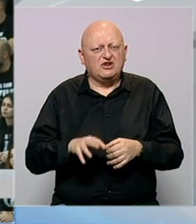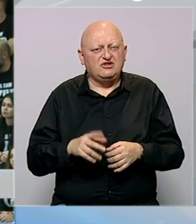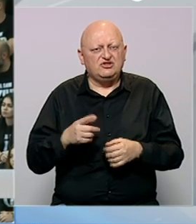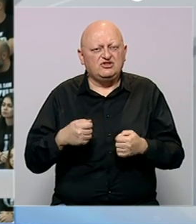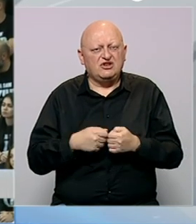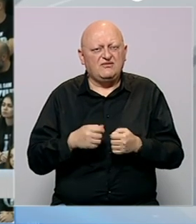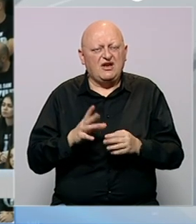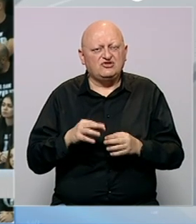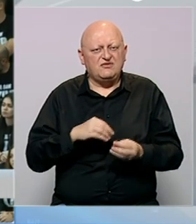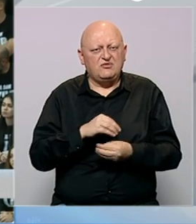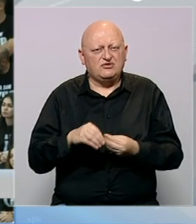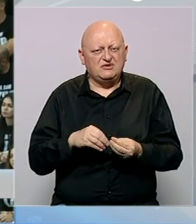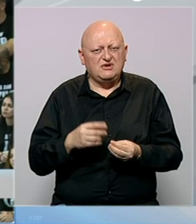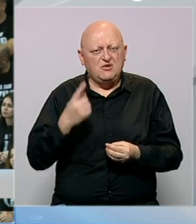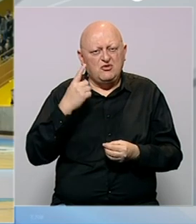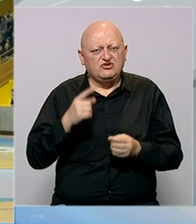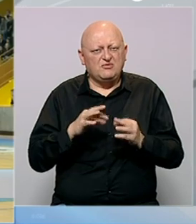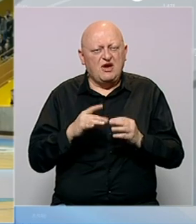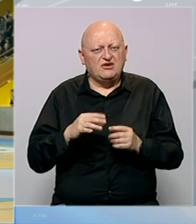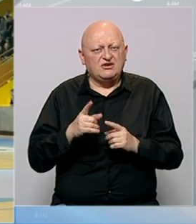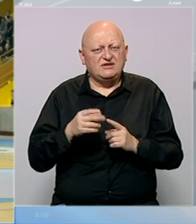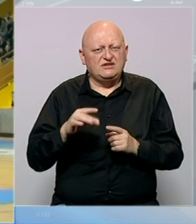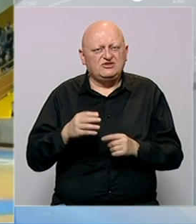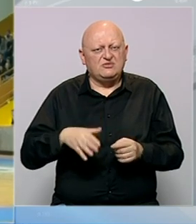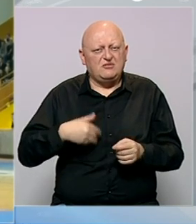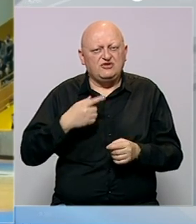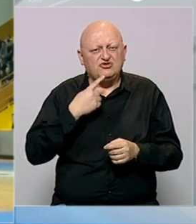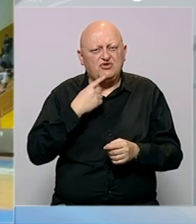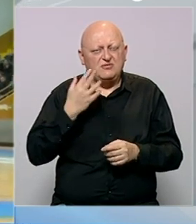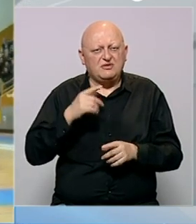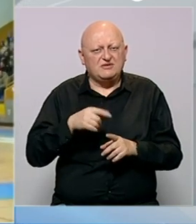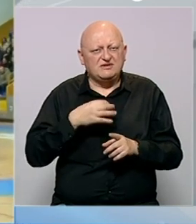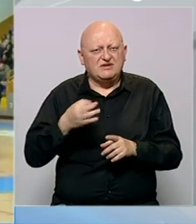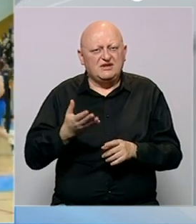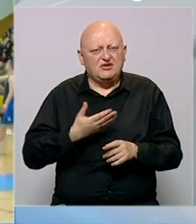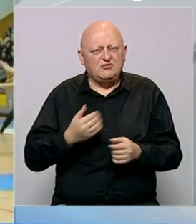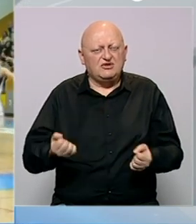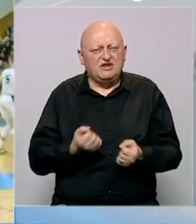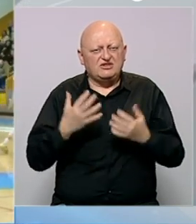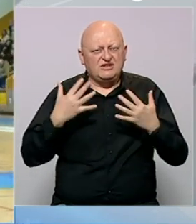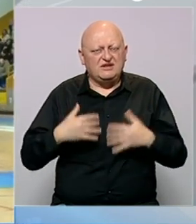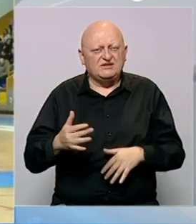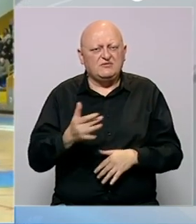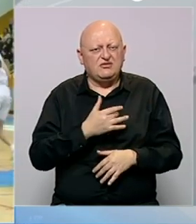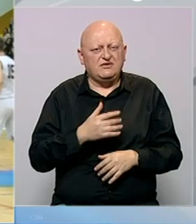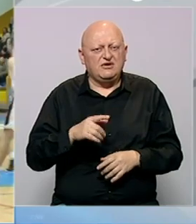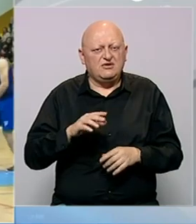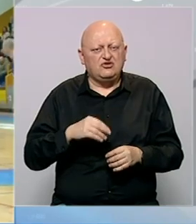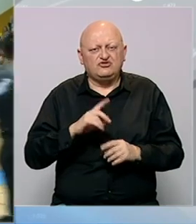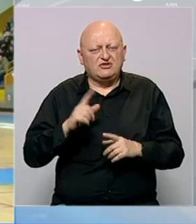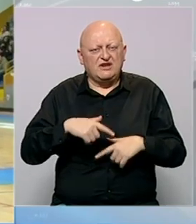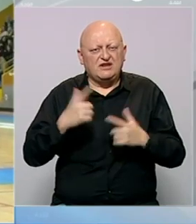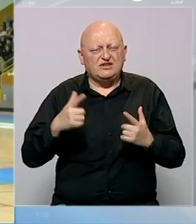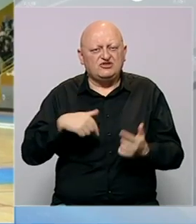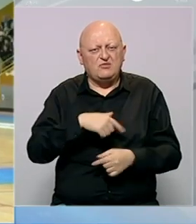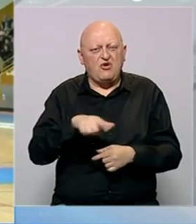košarkaši te članovi Azurove porodice. Podsjećemo, Azur Terzić je mladić koji je prije mjeseca danas zadobio teške tjelesne povrede pod još